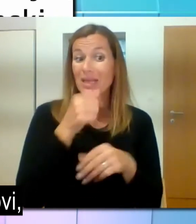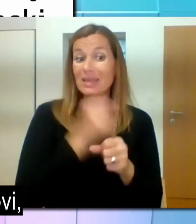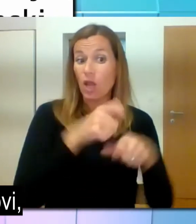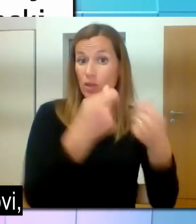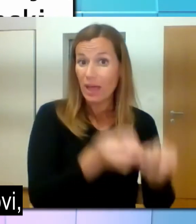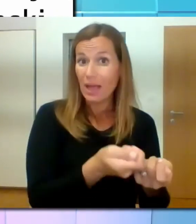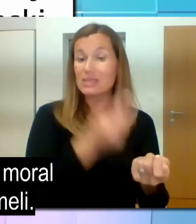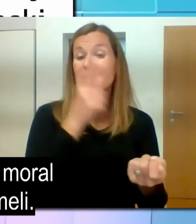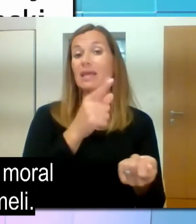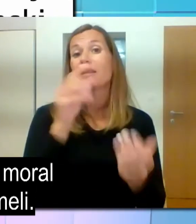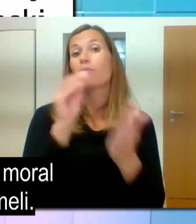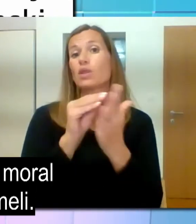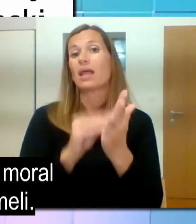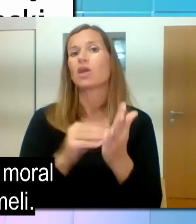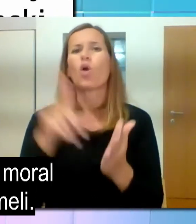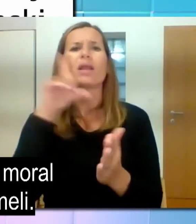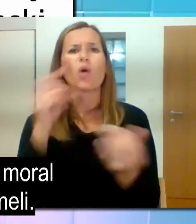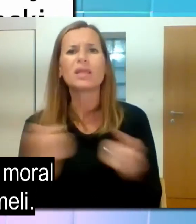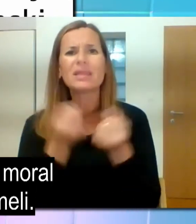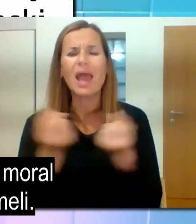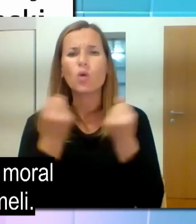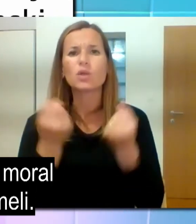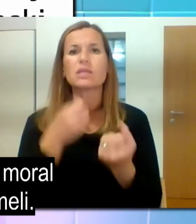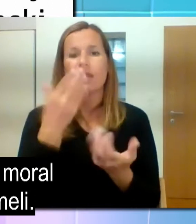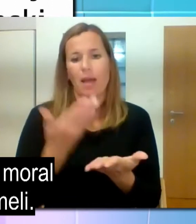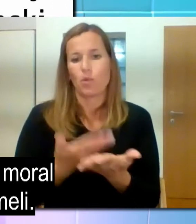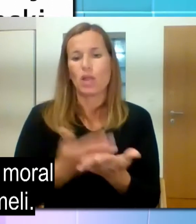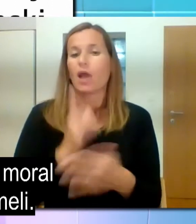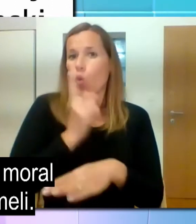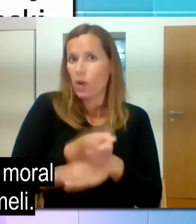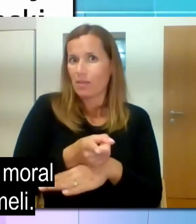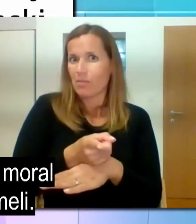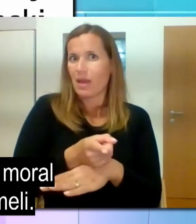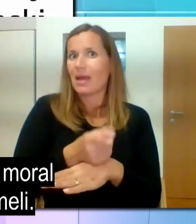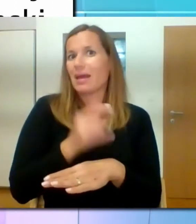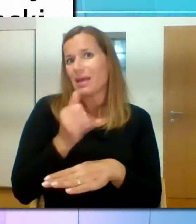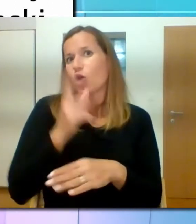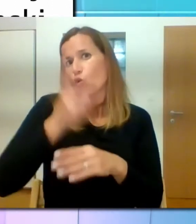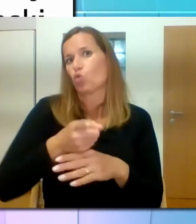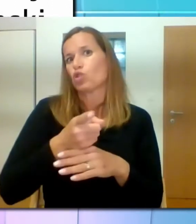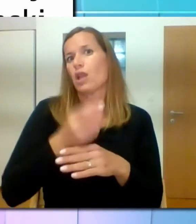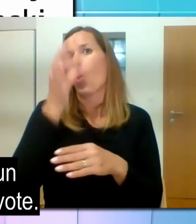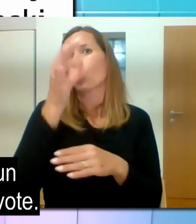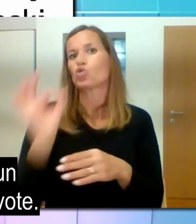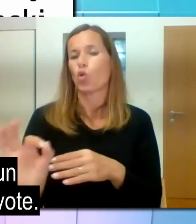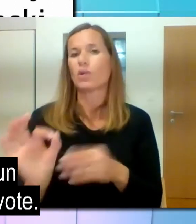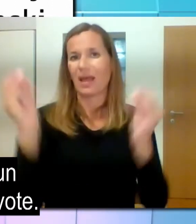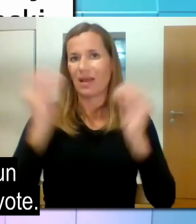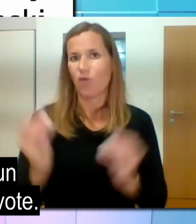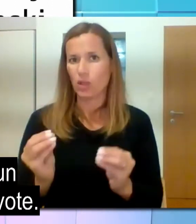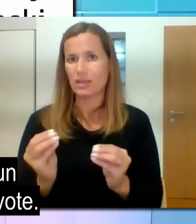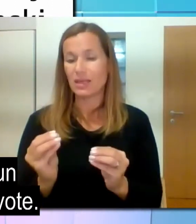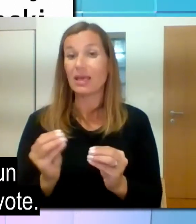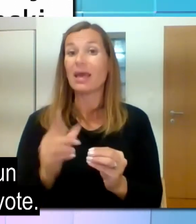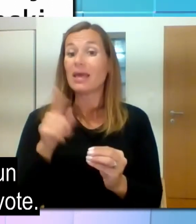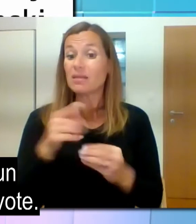izvede preračun in ugotovi, koliko številu zaposlenih bi mogao vsak zavezenec za kvoto imeti. Tako da sklad